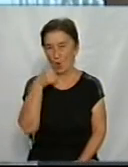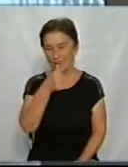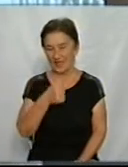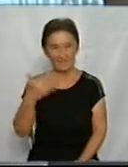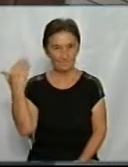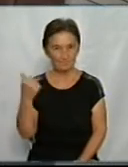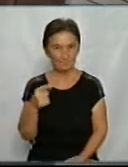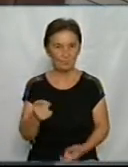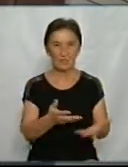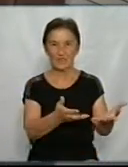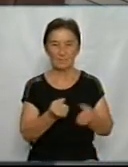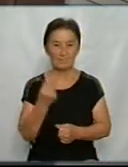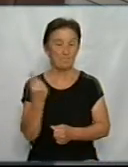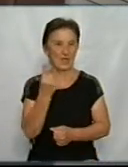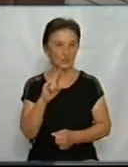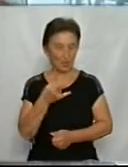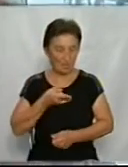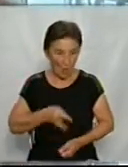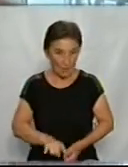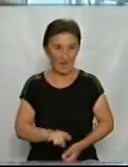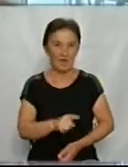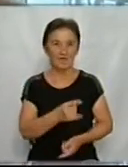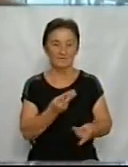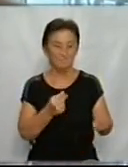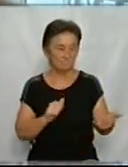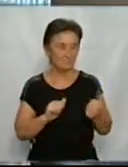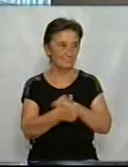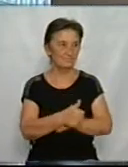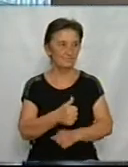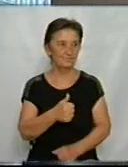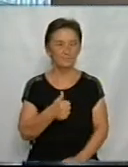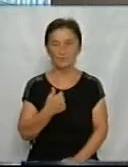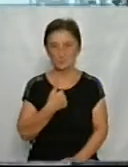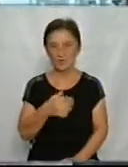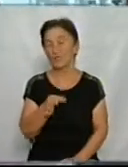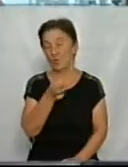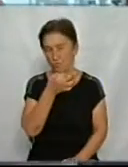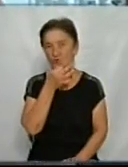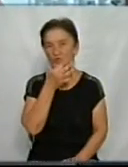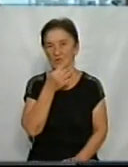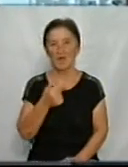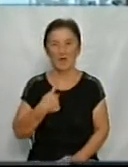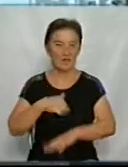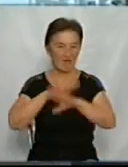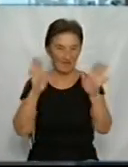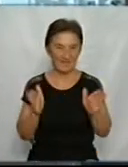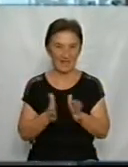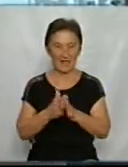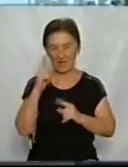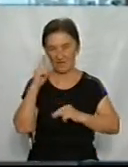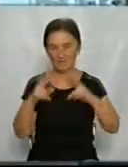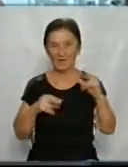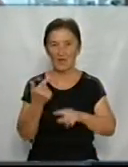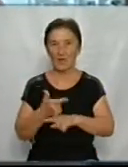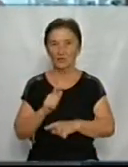отримувала менший бебі-бокс. До заміни пакунка на гроші, каже, ставиться негативно. Мені подобається. Я взагалі вважаю, що це дуже